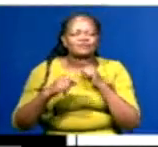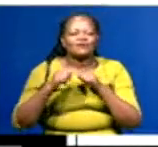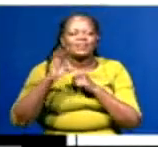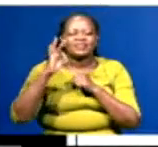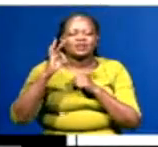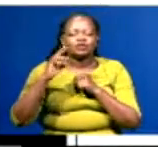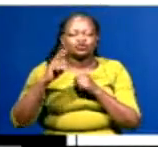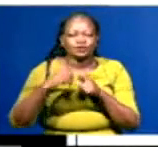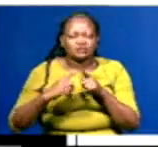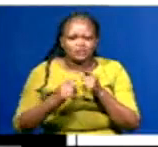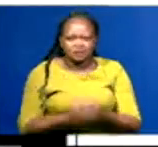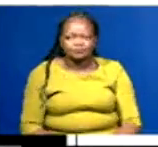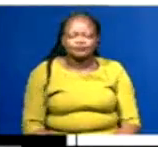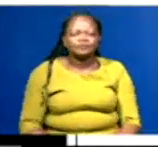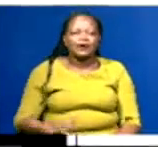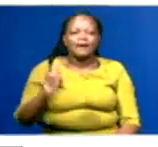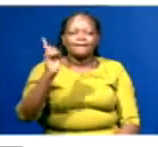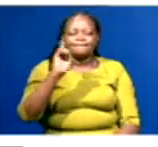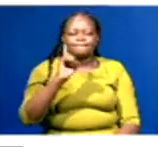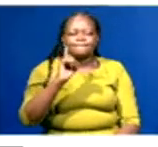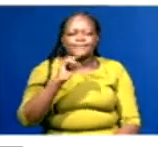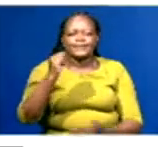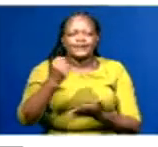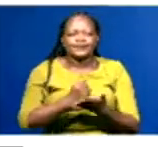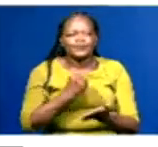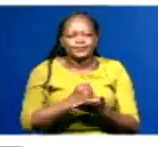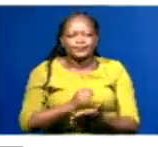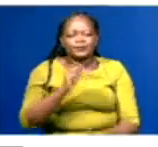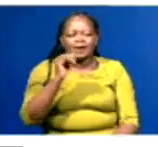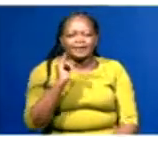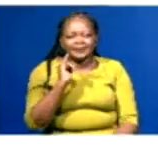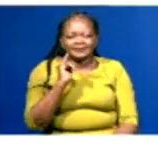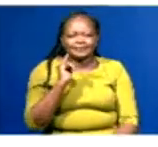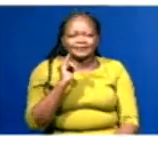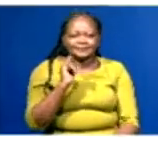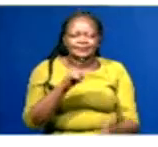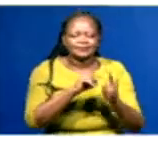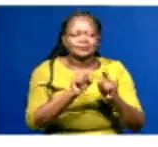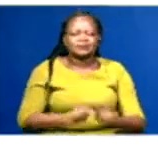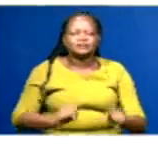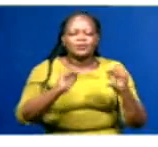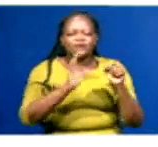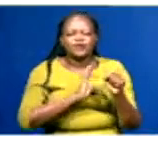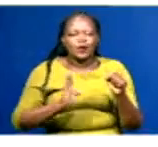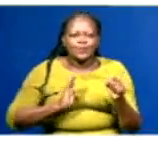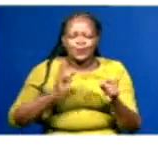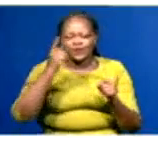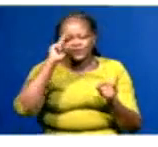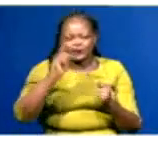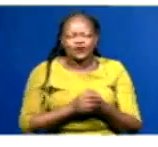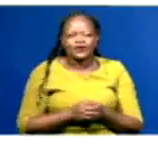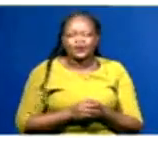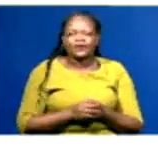Waziri Morkomen katha alikame mteuwa Muhammad Abdi Muhammad, kama mwenye kitu wa bodi ya shirika la reili nchini,